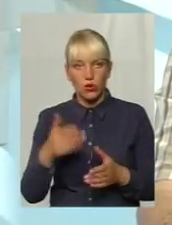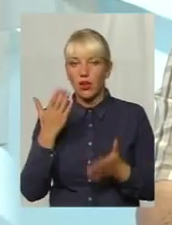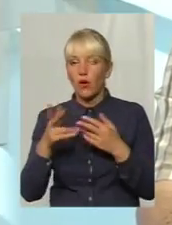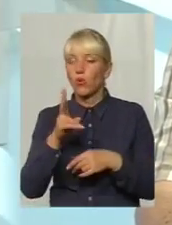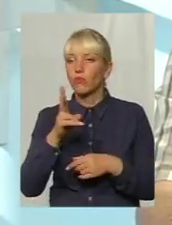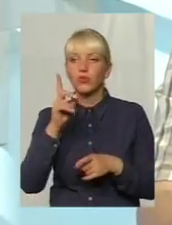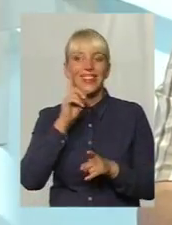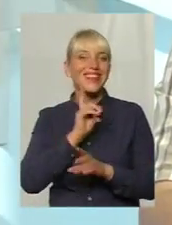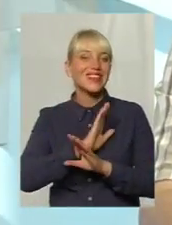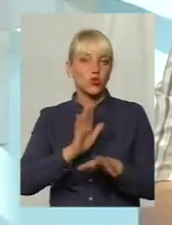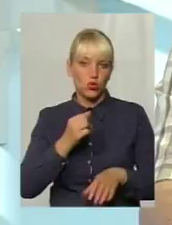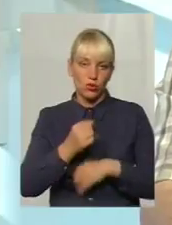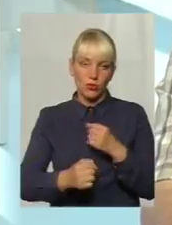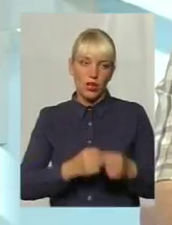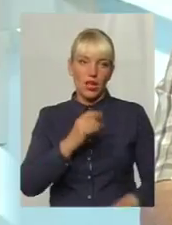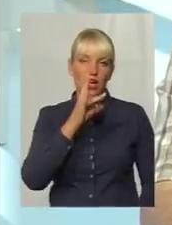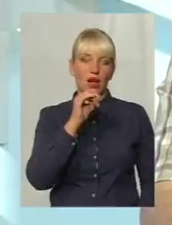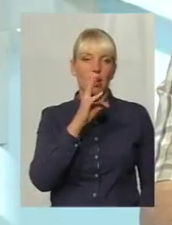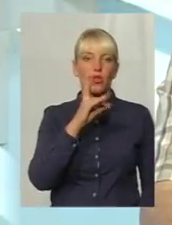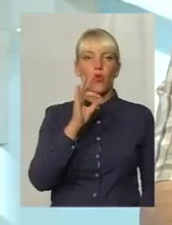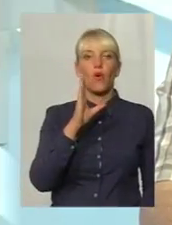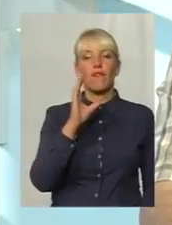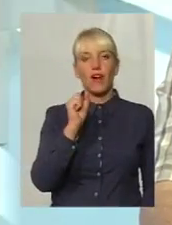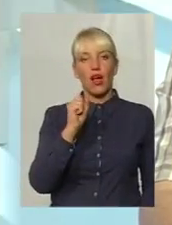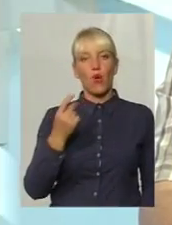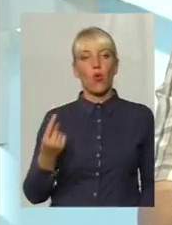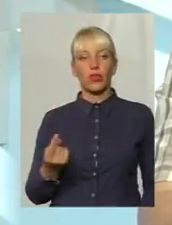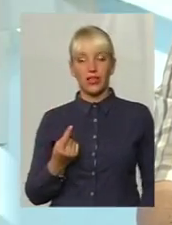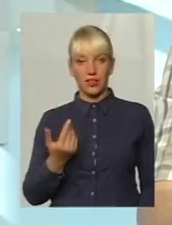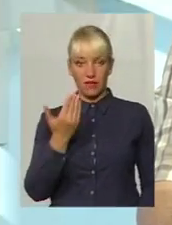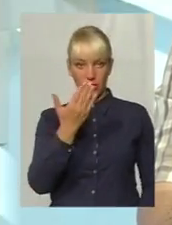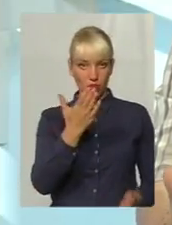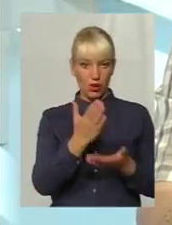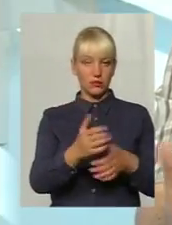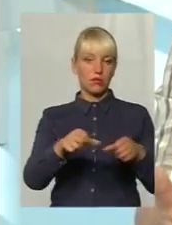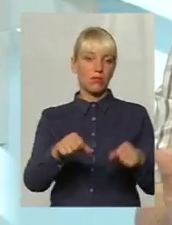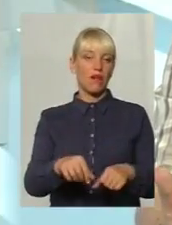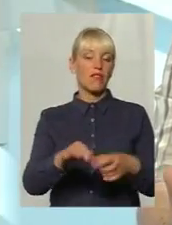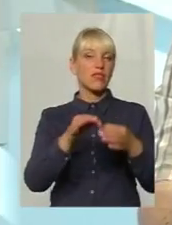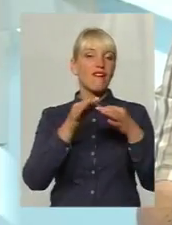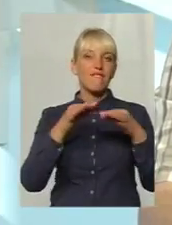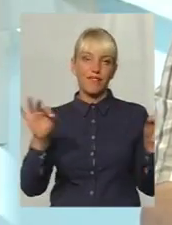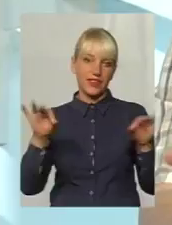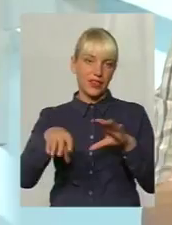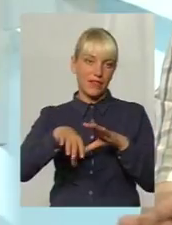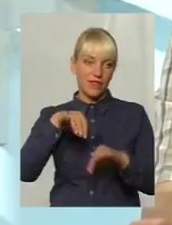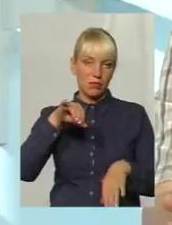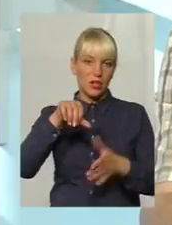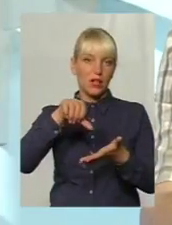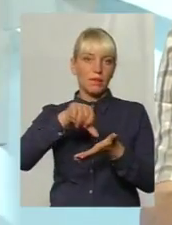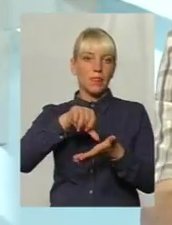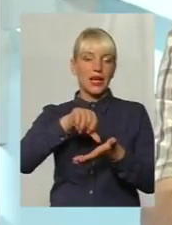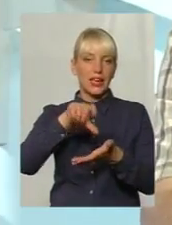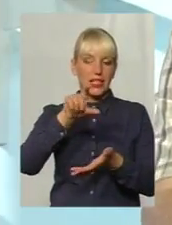незручно добиратися до ранкової 1, він має право на вільний вибір лікаря, без тих